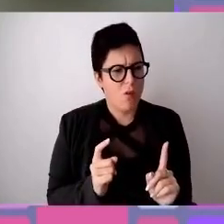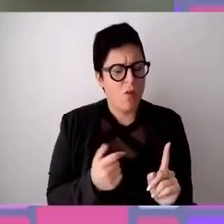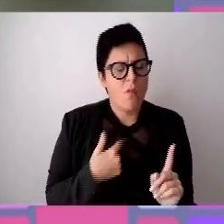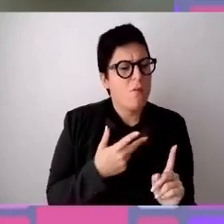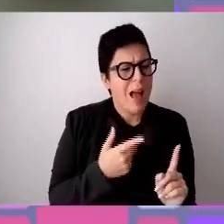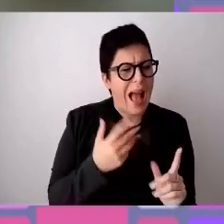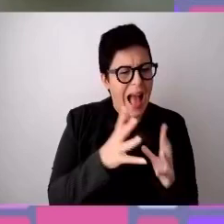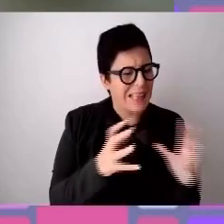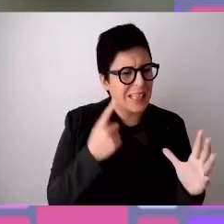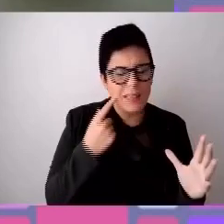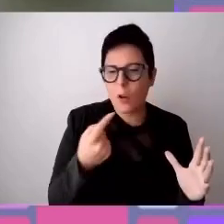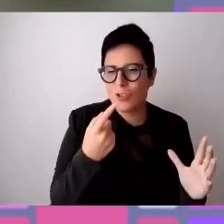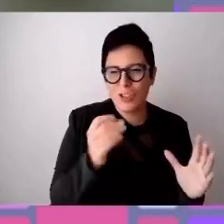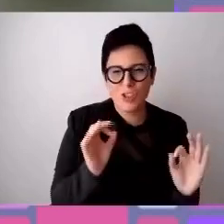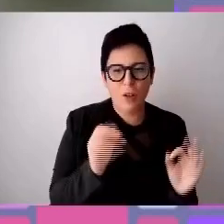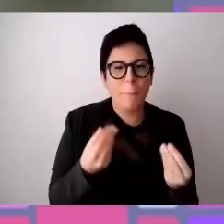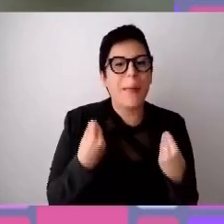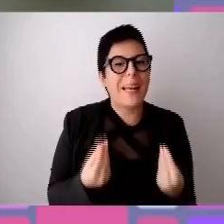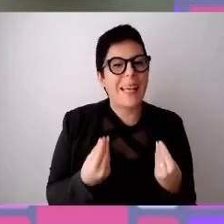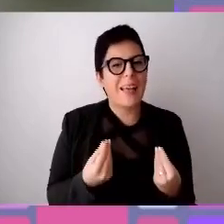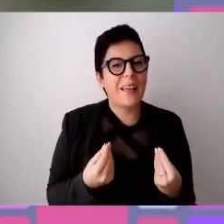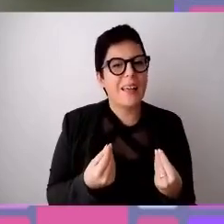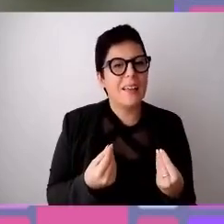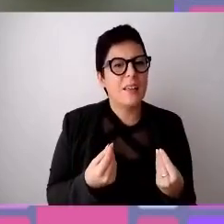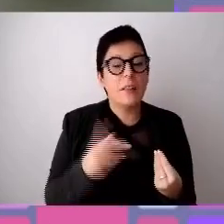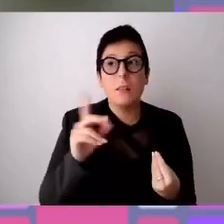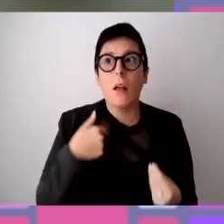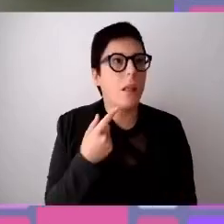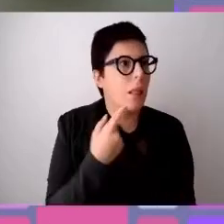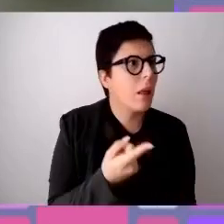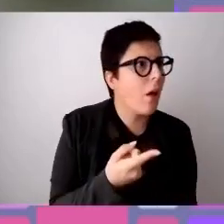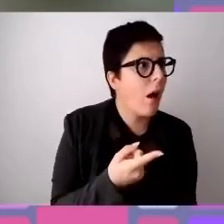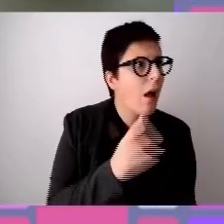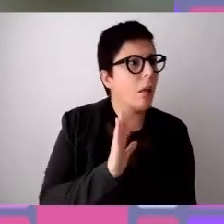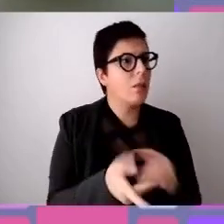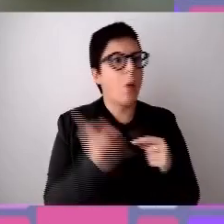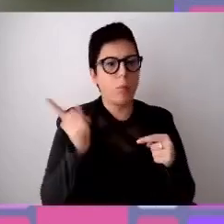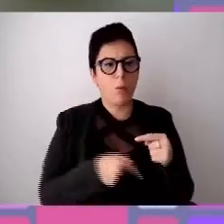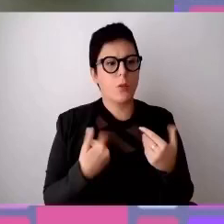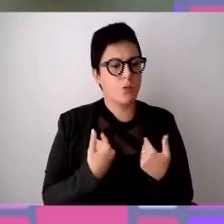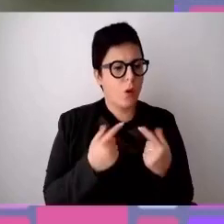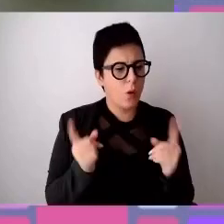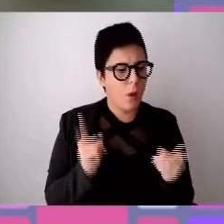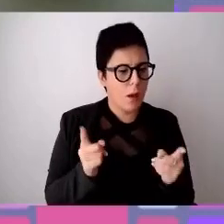se avete questa sensazione, è perché hanno l'idea che se lo dicono potrebbero venire penalizzati? Da cosa viene questa